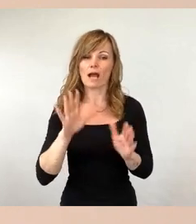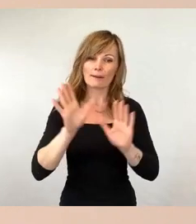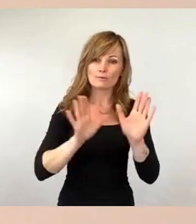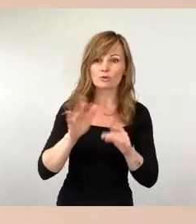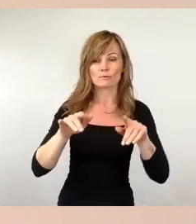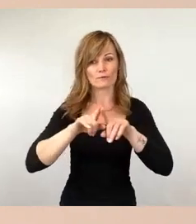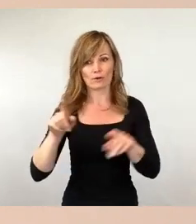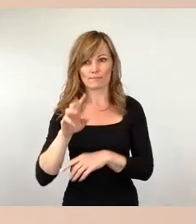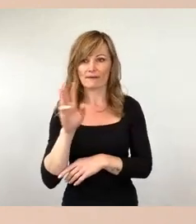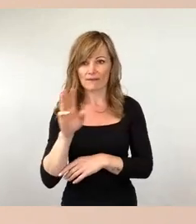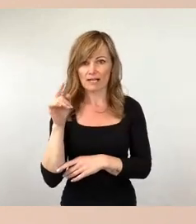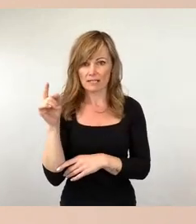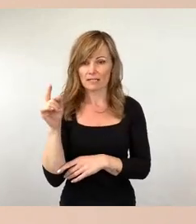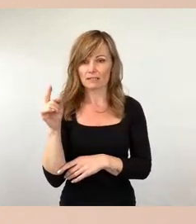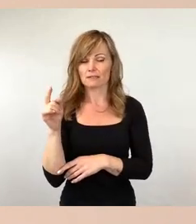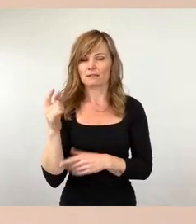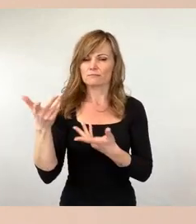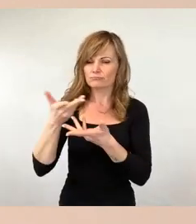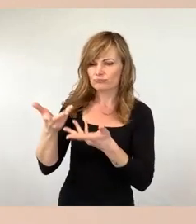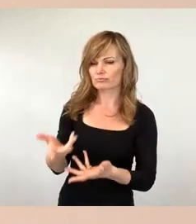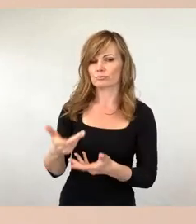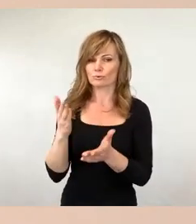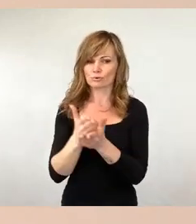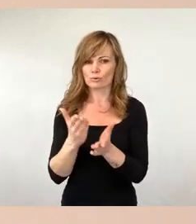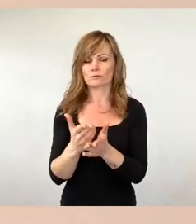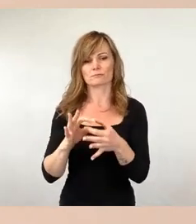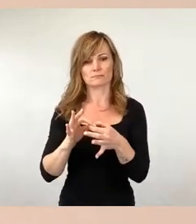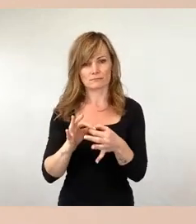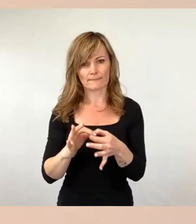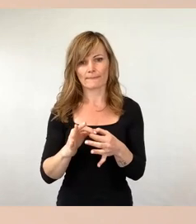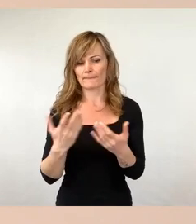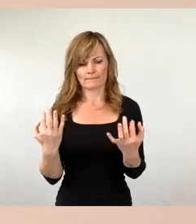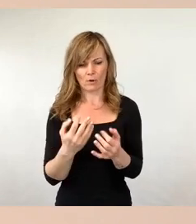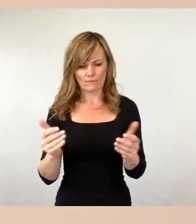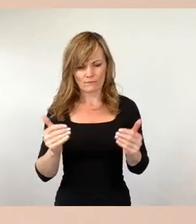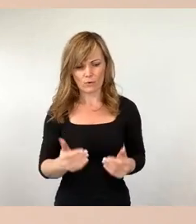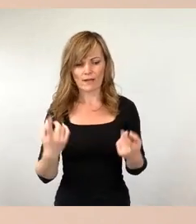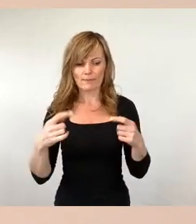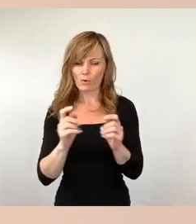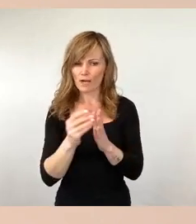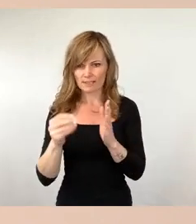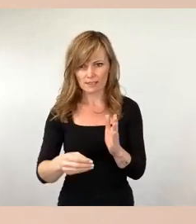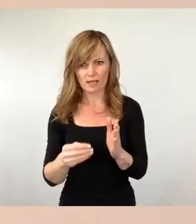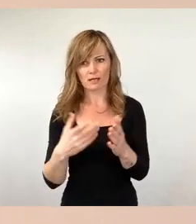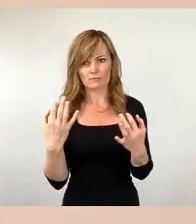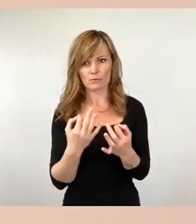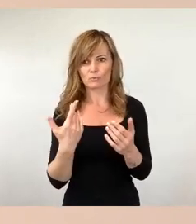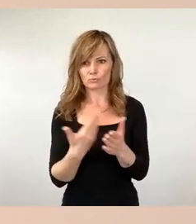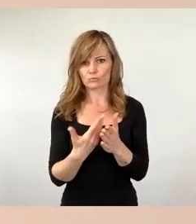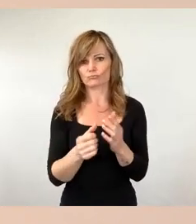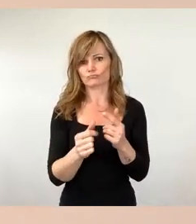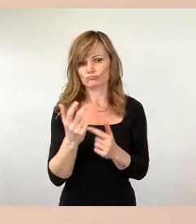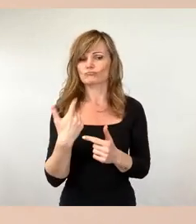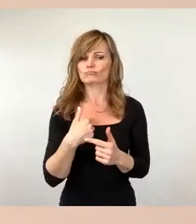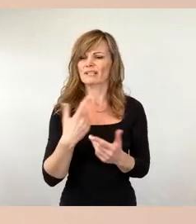der Bauanträge, die dafür notwendig sind. Ich hatte Ihre Frage so verstanden, dass sich das auf die